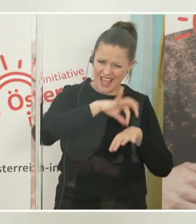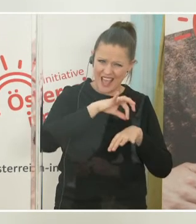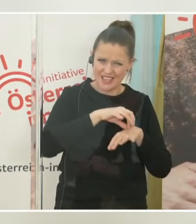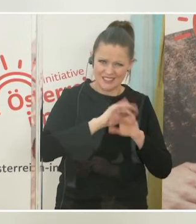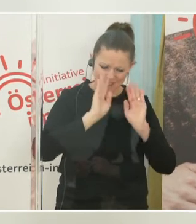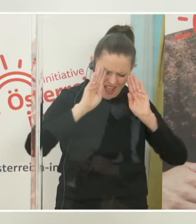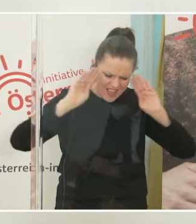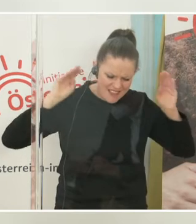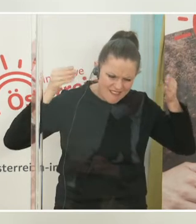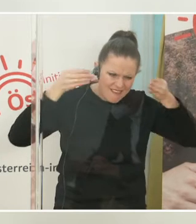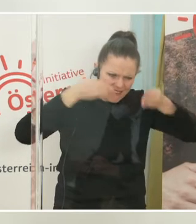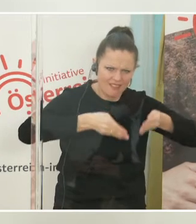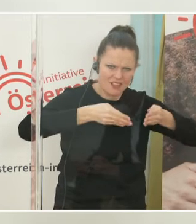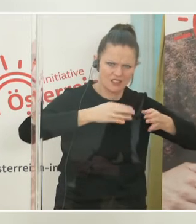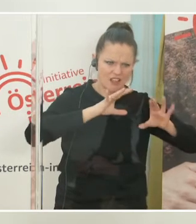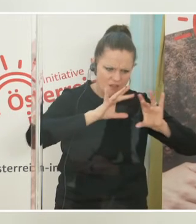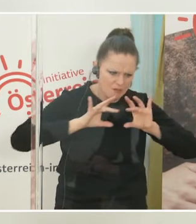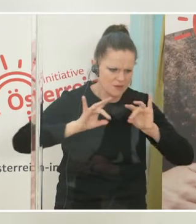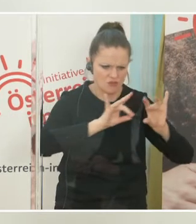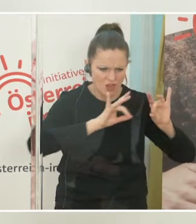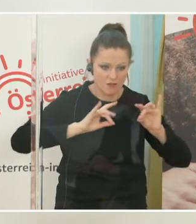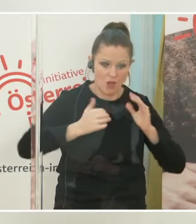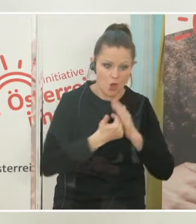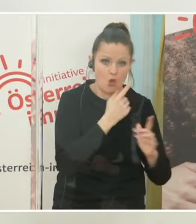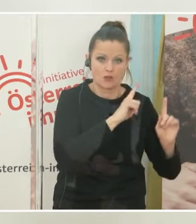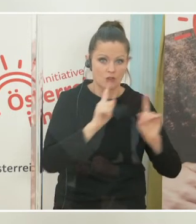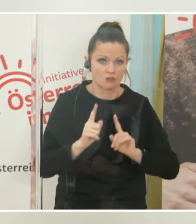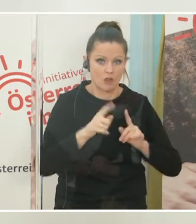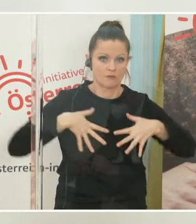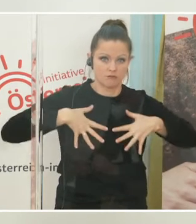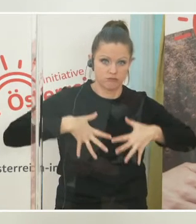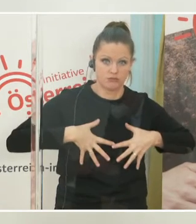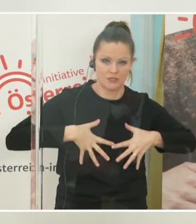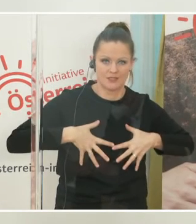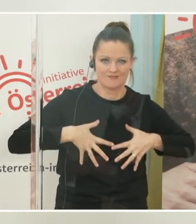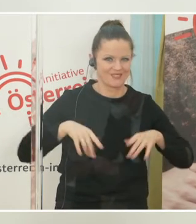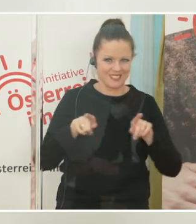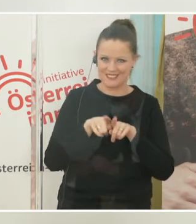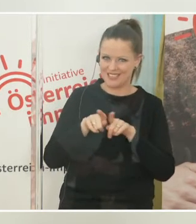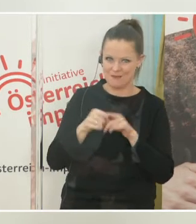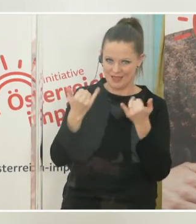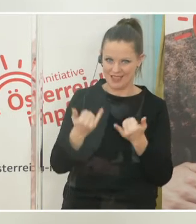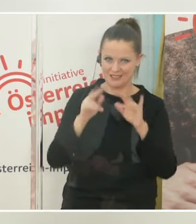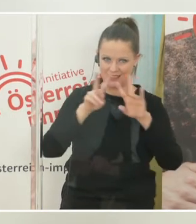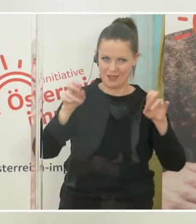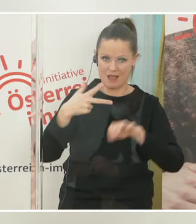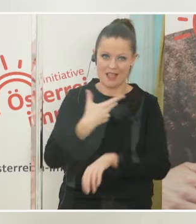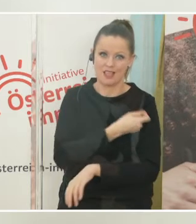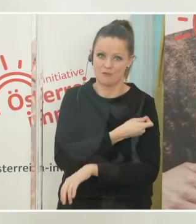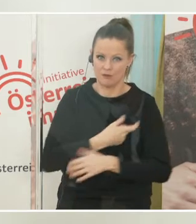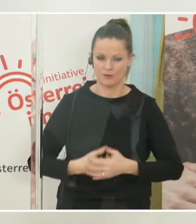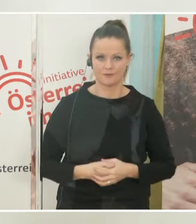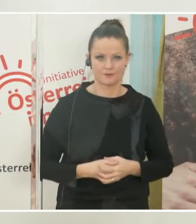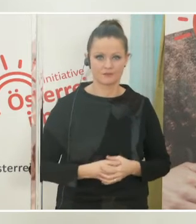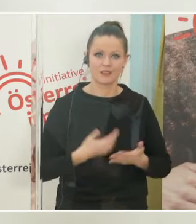beschäftigen, um am neuesten Stand zu bleiben. Und so ist es nun auch mit den Impfungen. Daher kann ich Ihnen